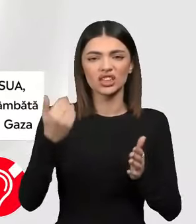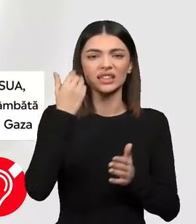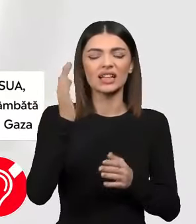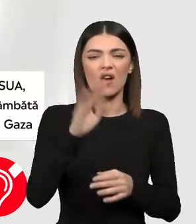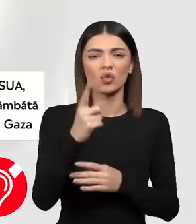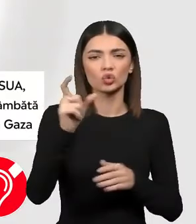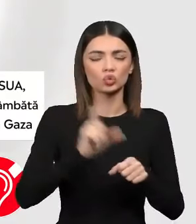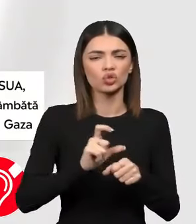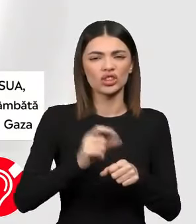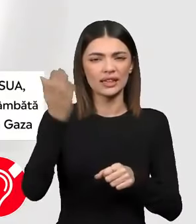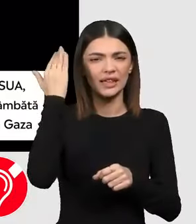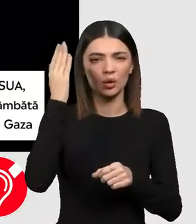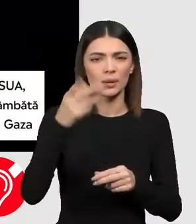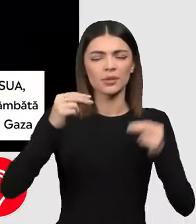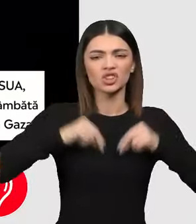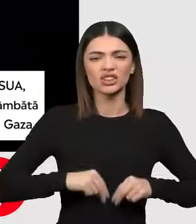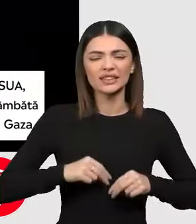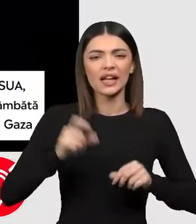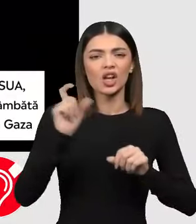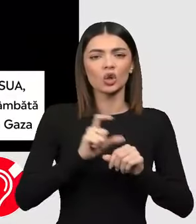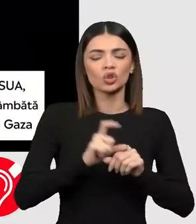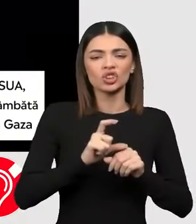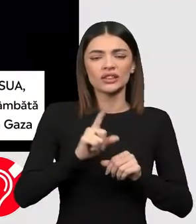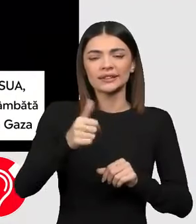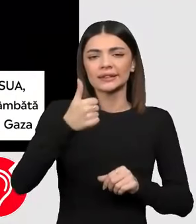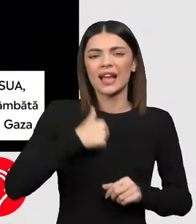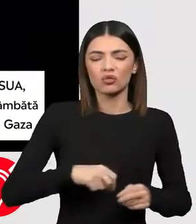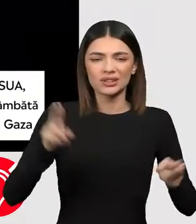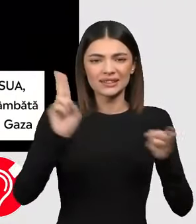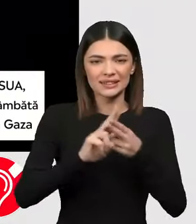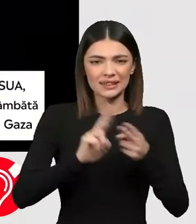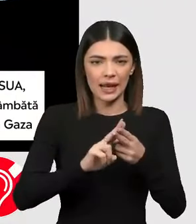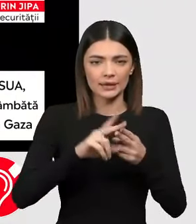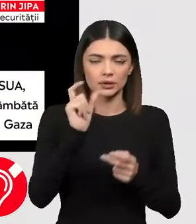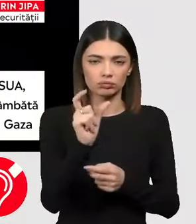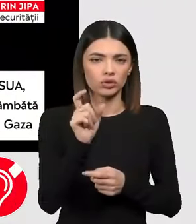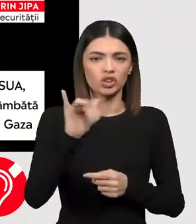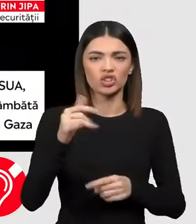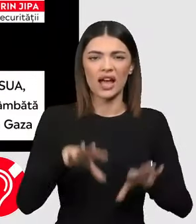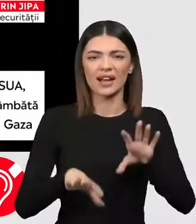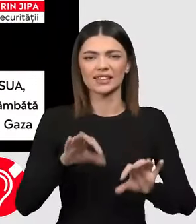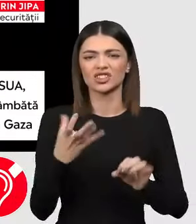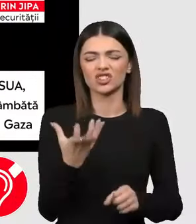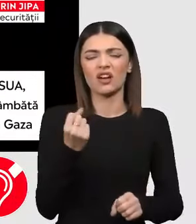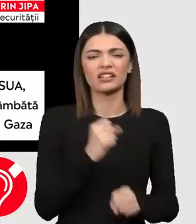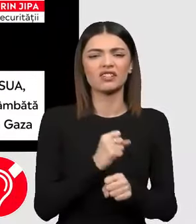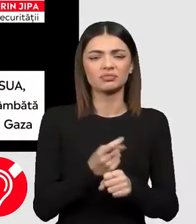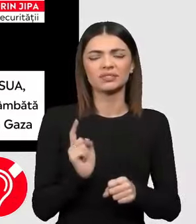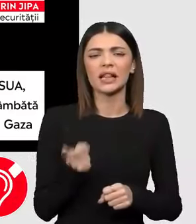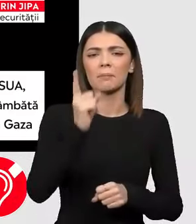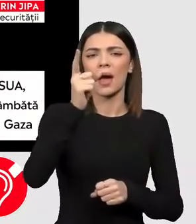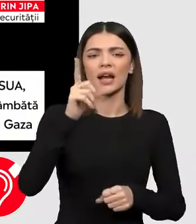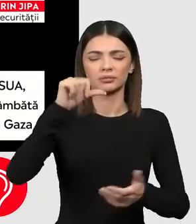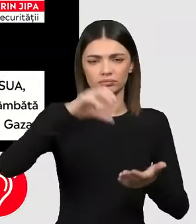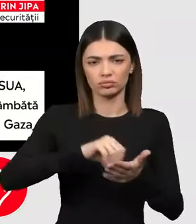fost în Turcia data trecută, Erdogan a evitat să se întâlnească cu el și a găsit o activitate undeva departe